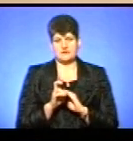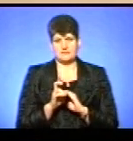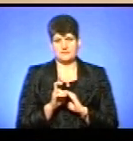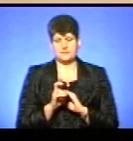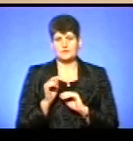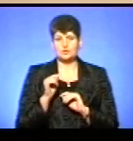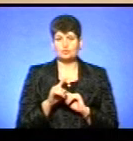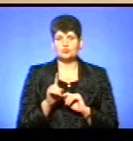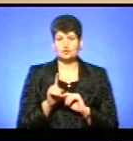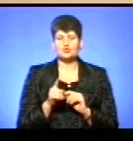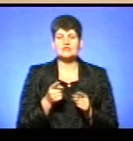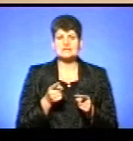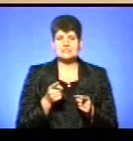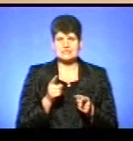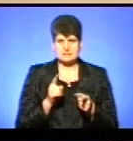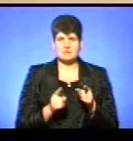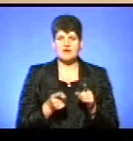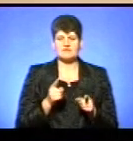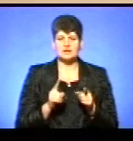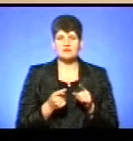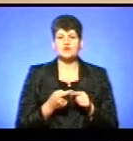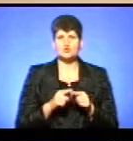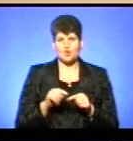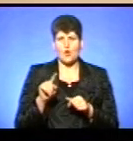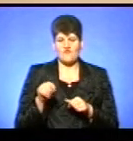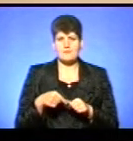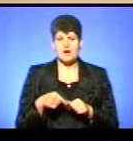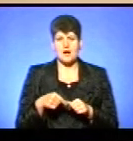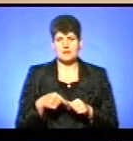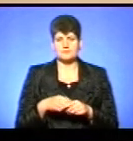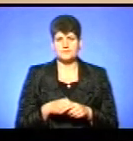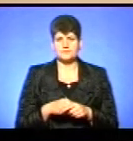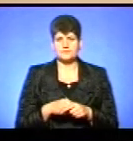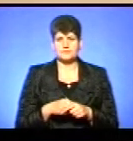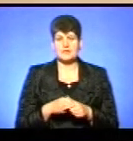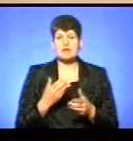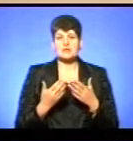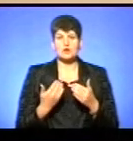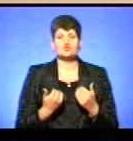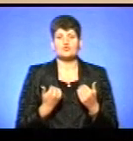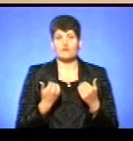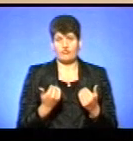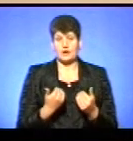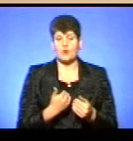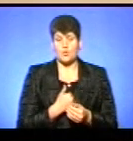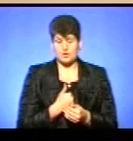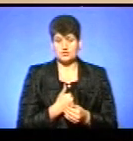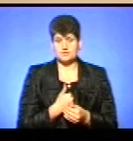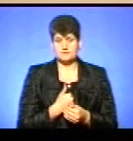справедливість цього вимагає. Якщо ви хочете